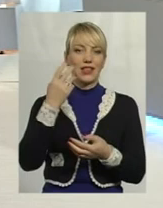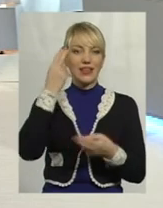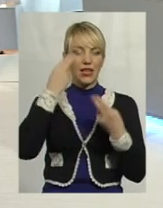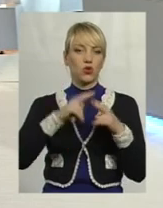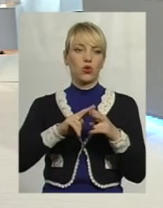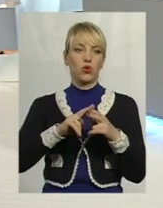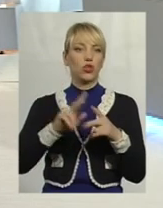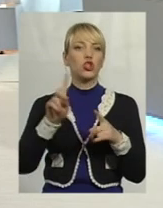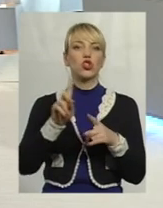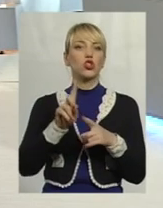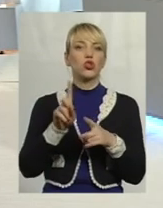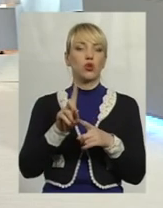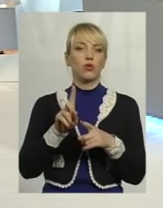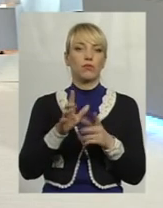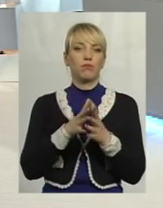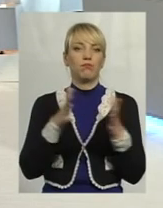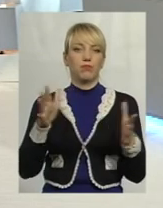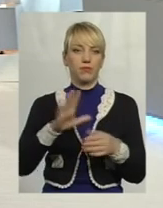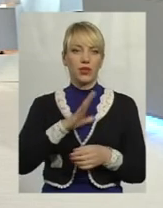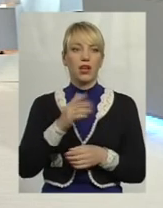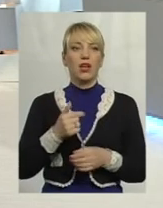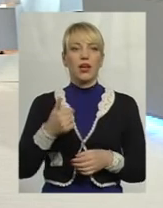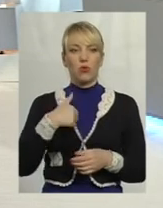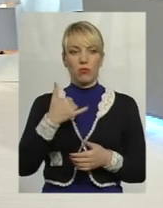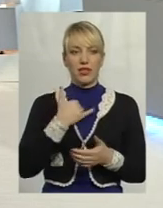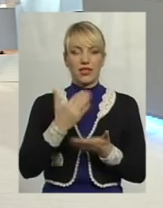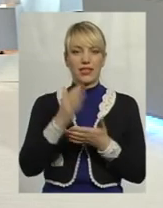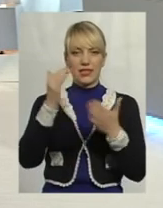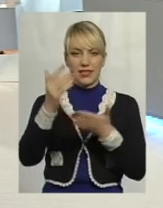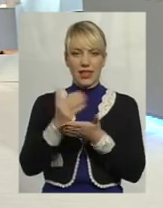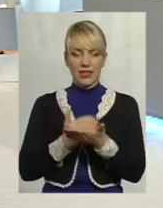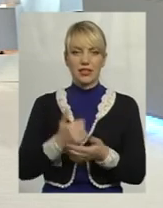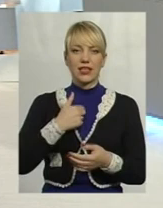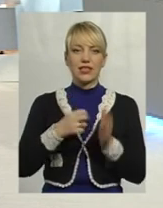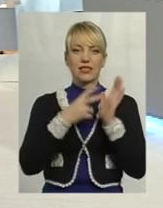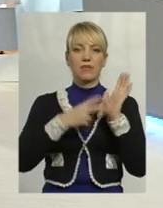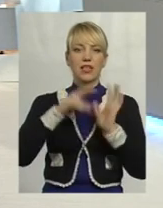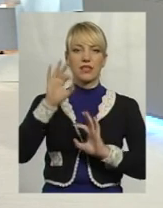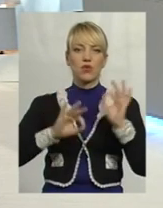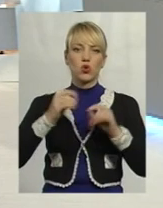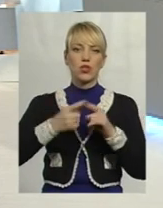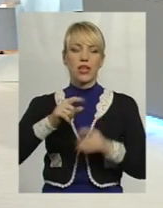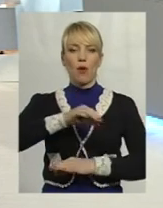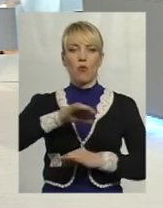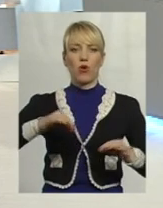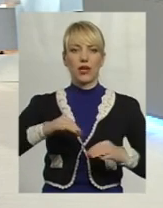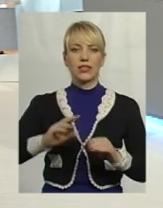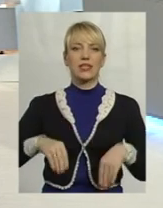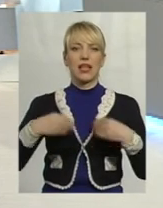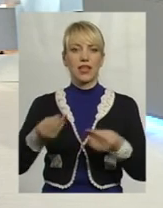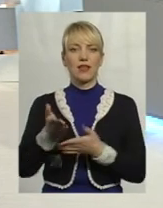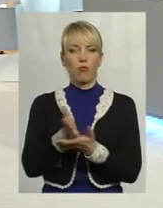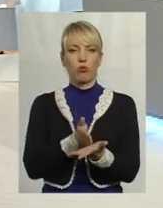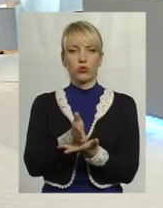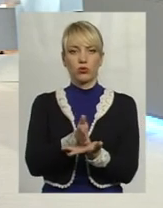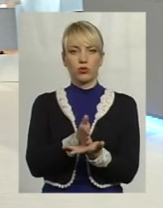Дозвольте, я маю ще статистику під рукою. Близько 17% це проекти з надання послуг.